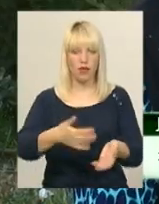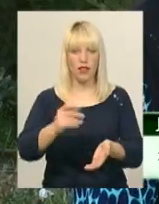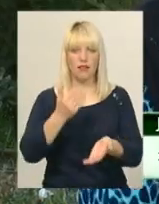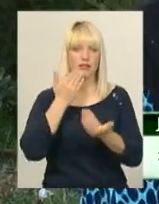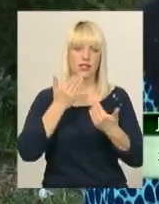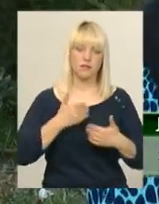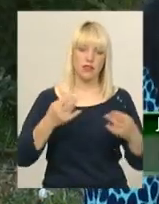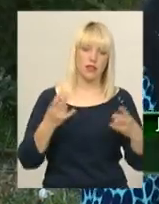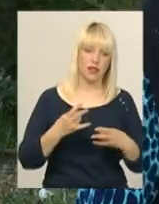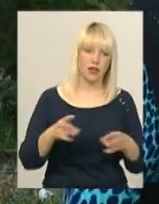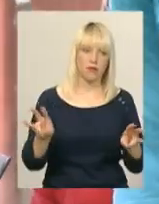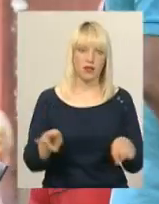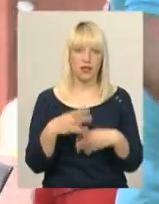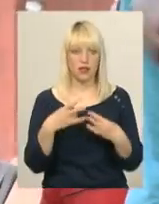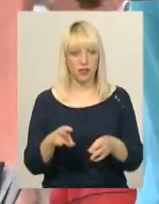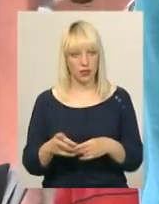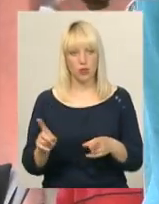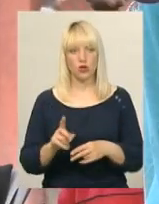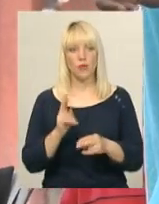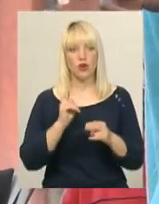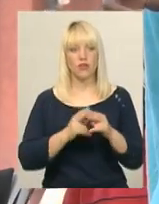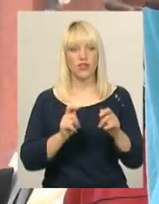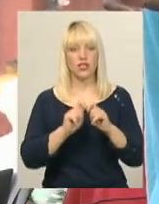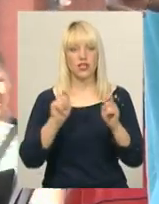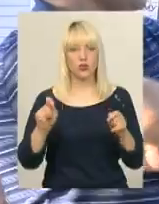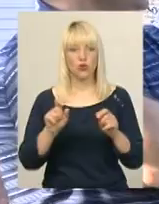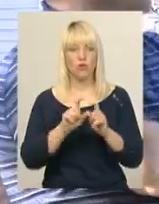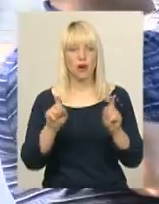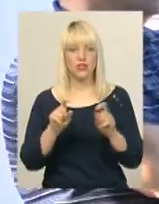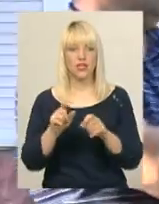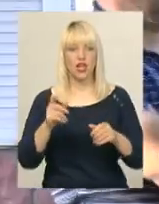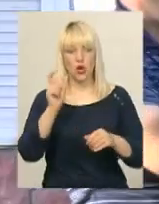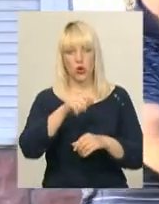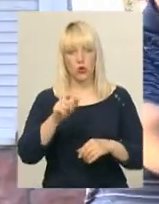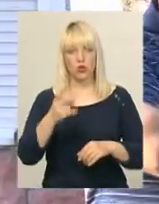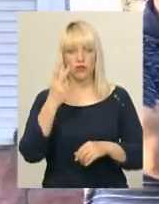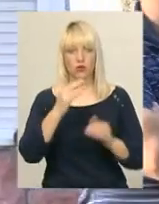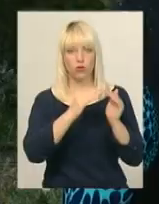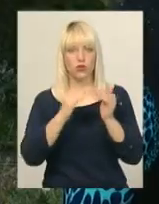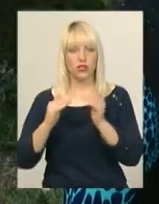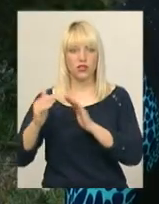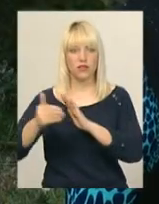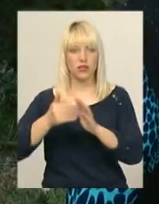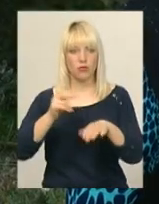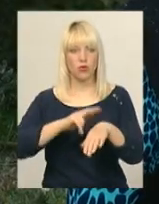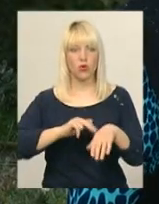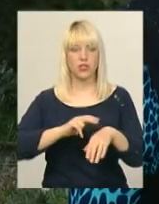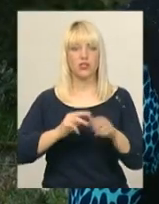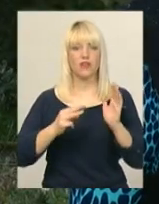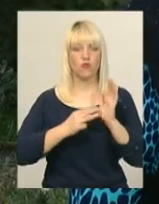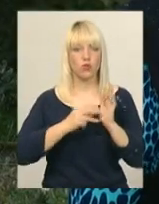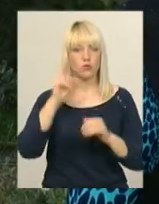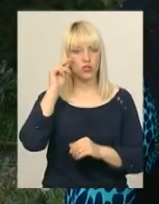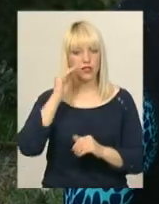спиталися, чи треба, чи не треба. Щоб перешкодити відкриттю магазину, жителі двох будинків викликали поліцію. 8 числа вечора